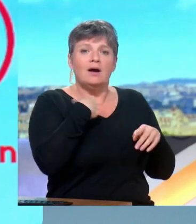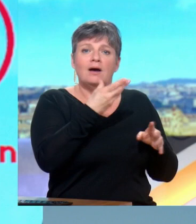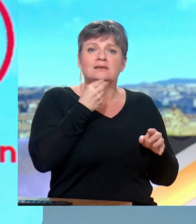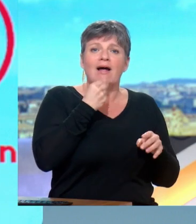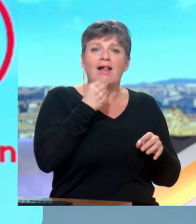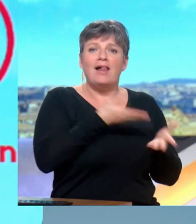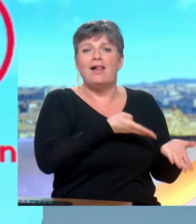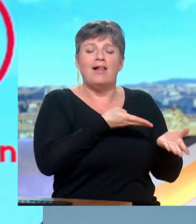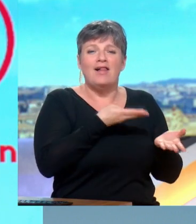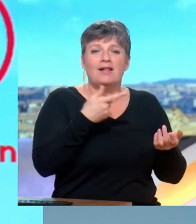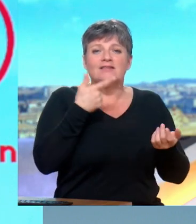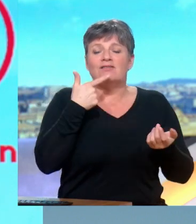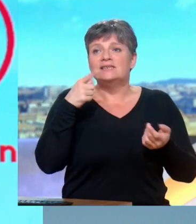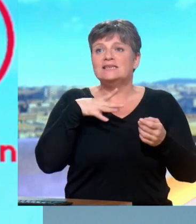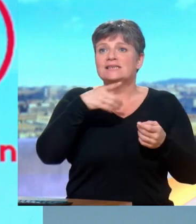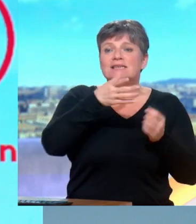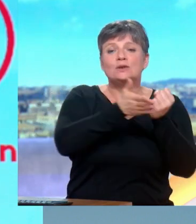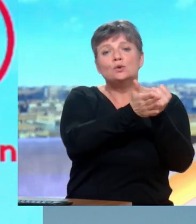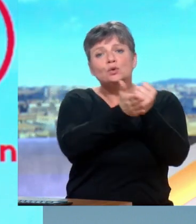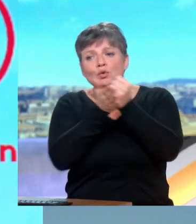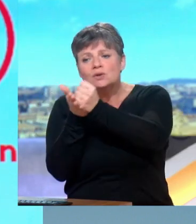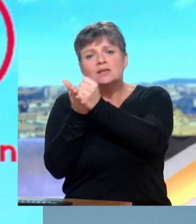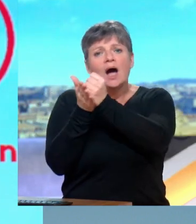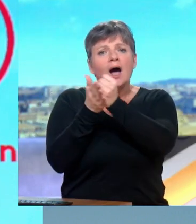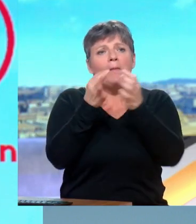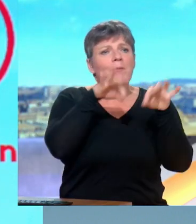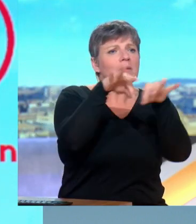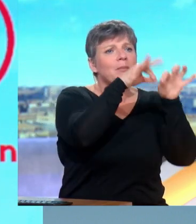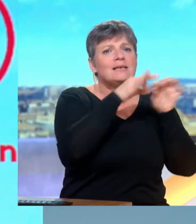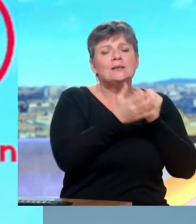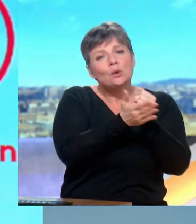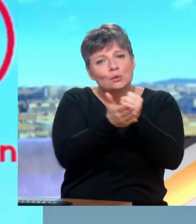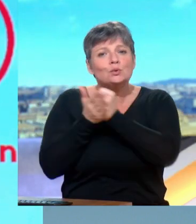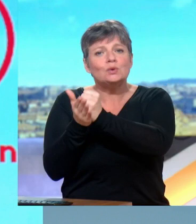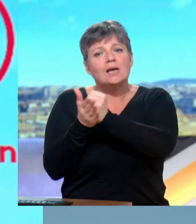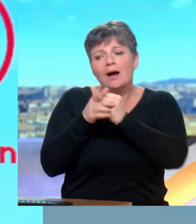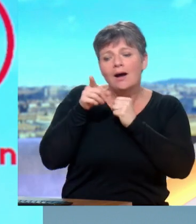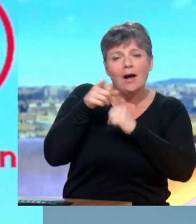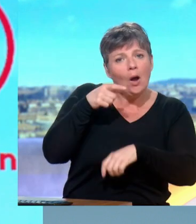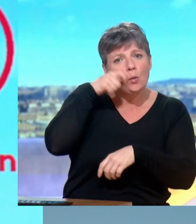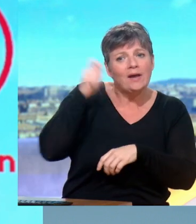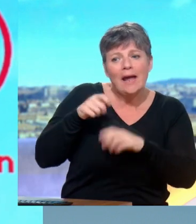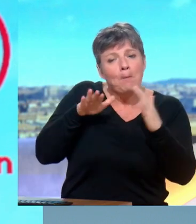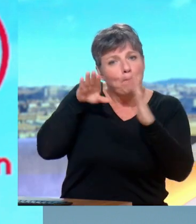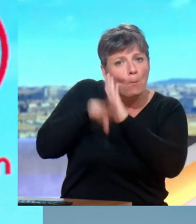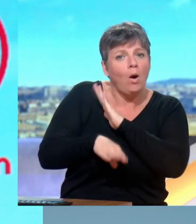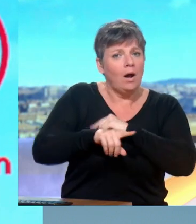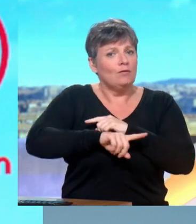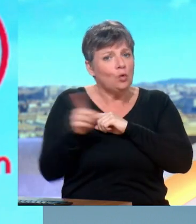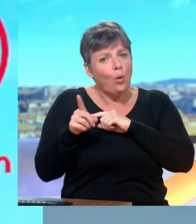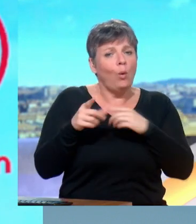je ne dirais pas, le soutien des démocraties à l'Ukraine, mais il est effectivement,